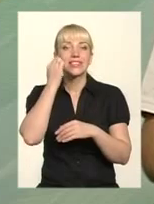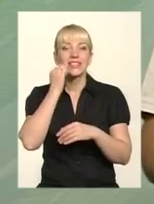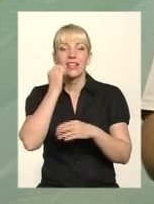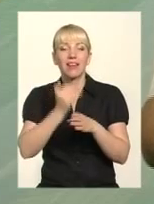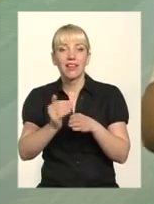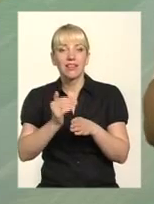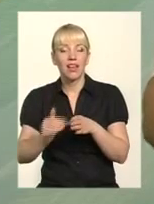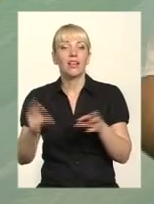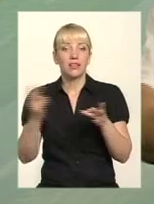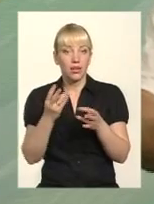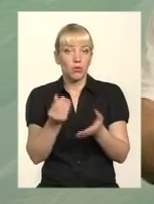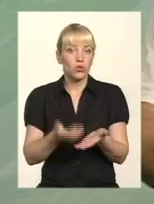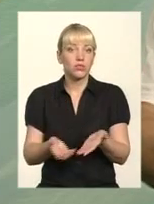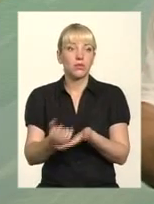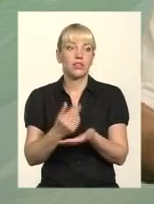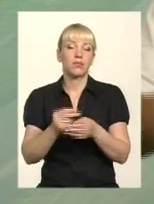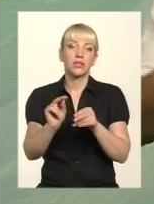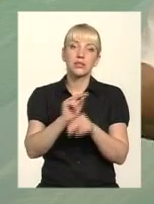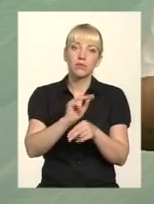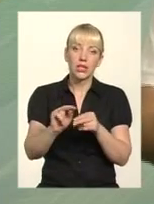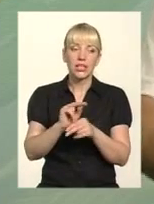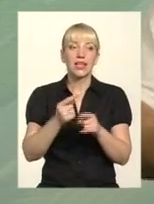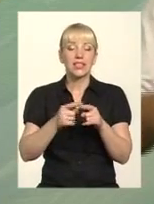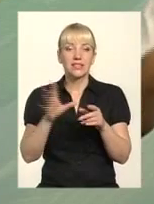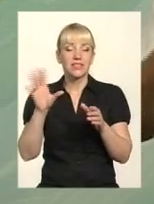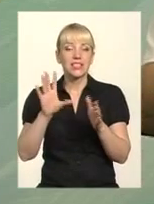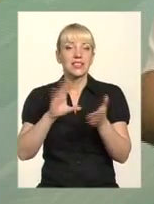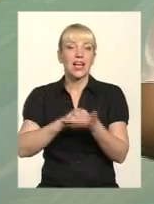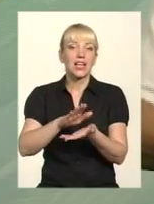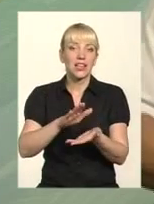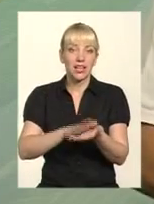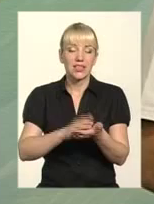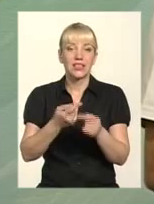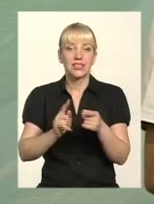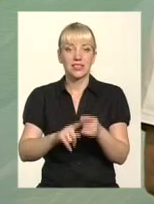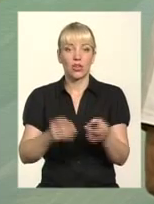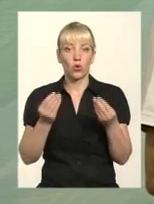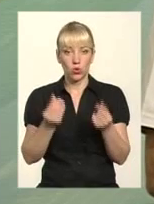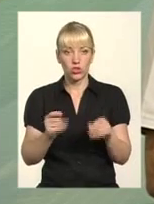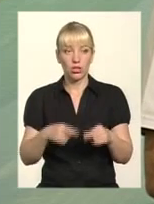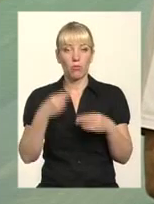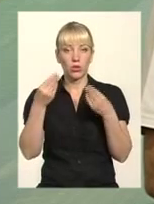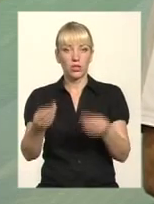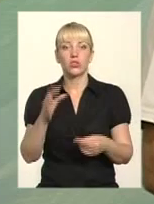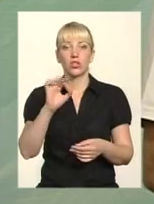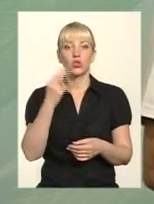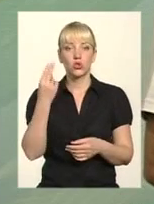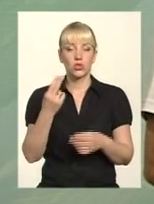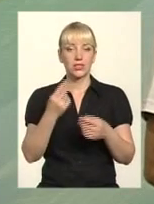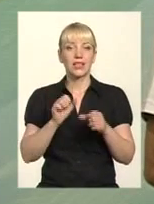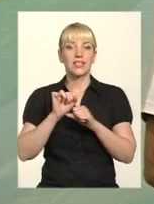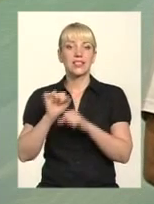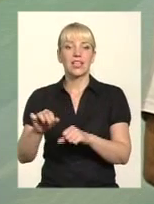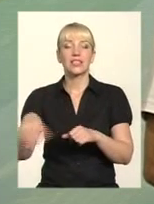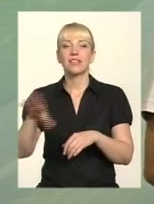звідкись. Ремонтний, такий резервний фонд. І це закладено. І ці кошти подаються відділу соцзахисту. І всім